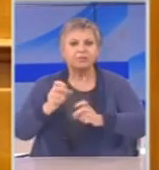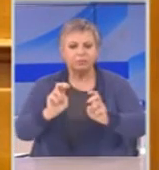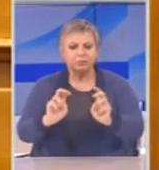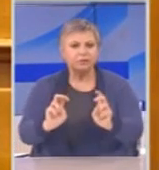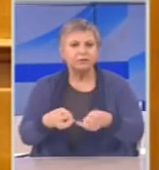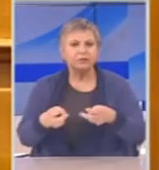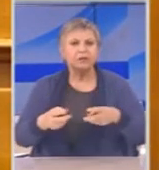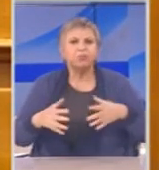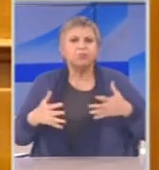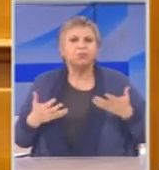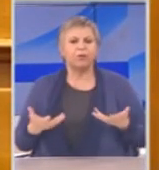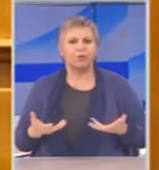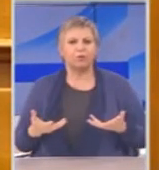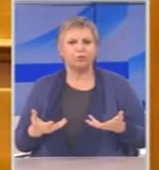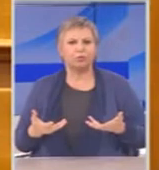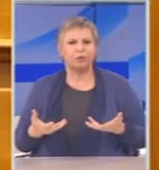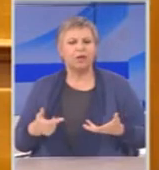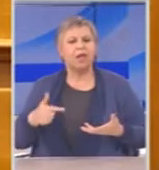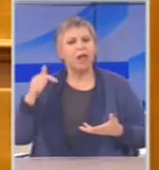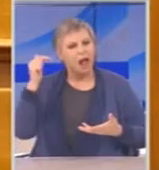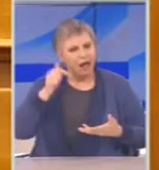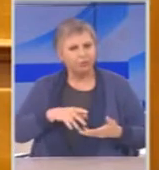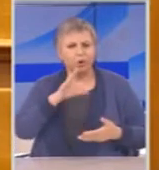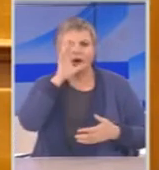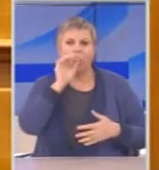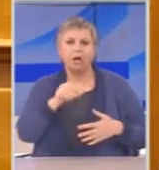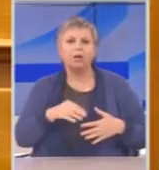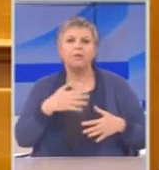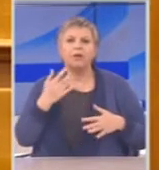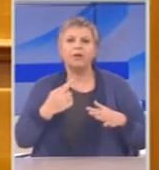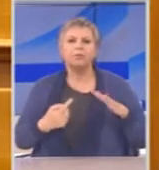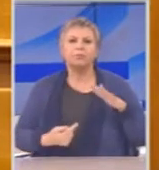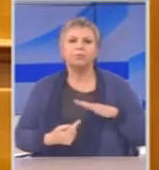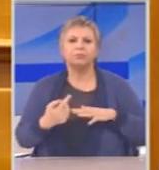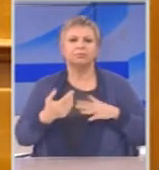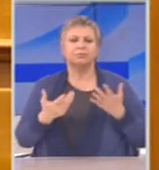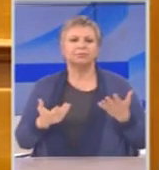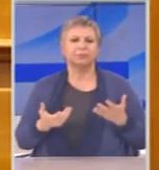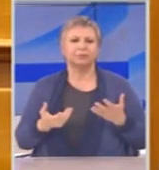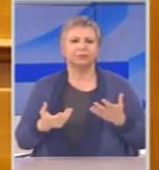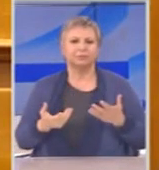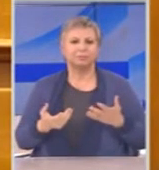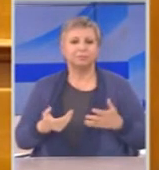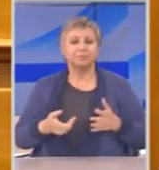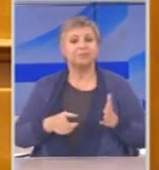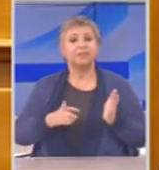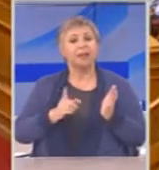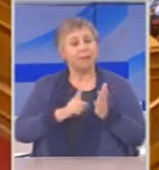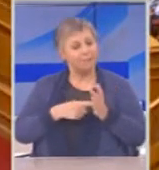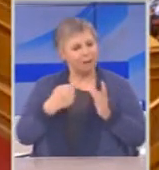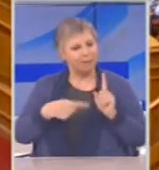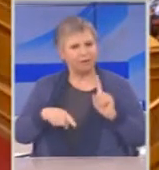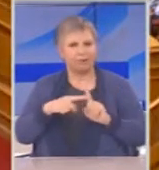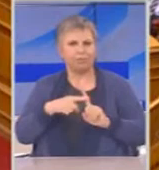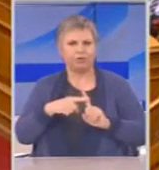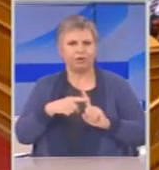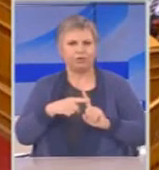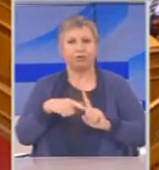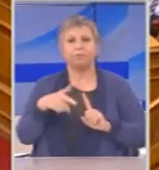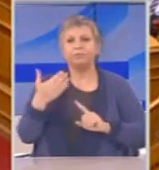εδώ μπας να προσθέσω και κάτι άλλο παρακαλώ κύριε υπουργέ θα τελειώσω ένα λεπτάκι